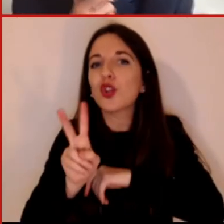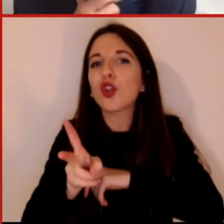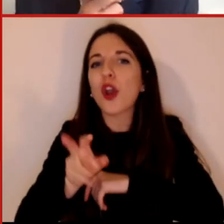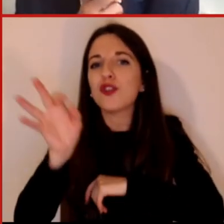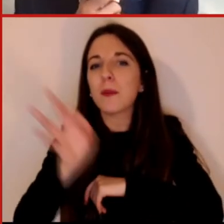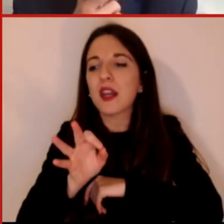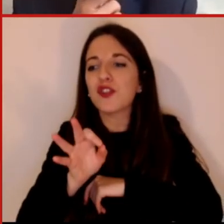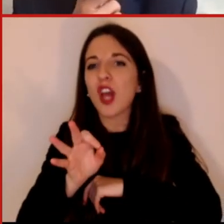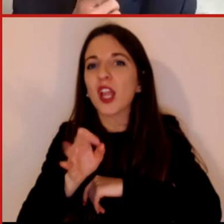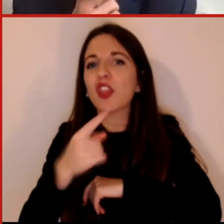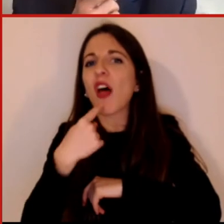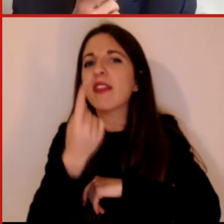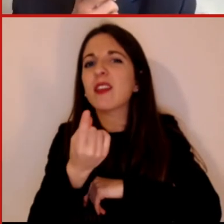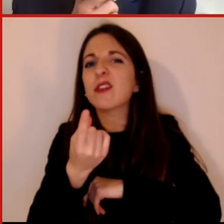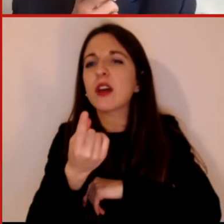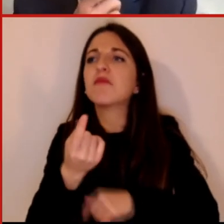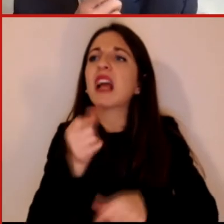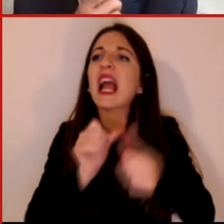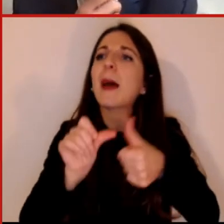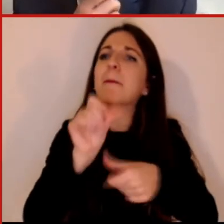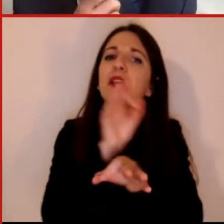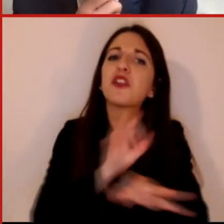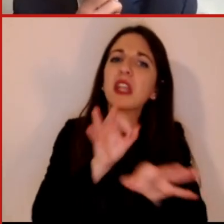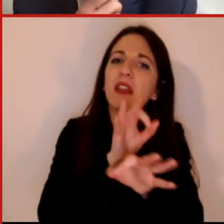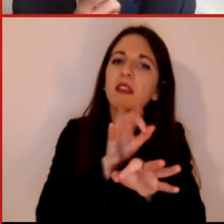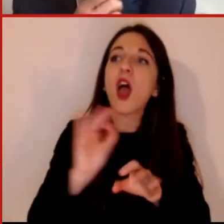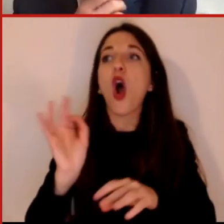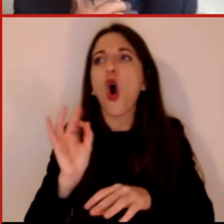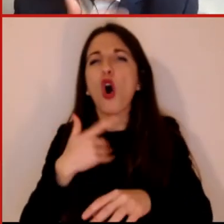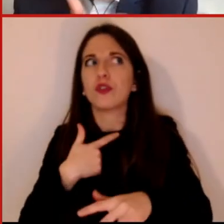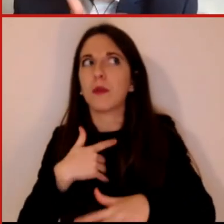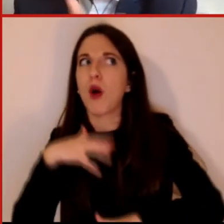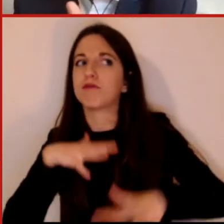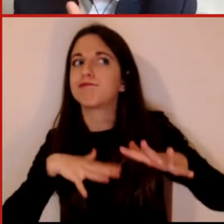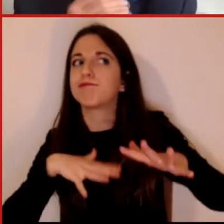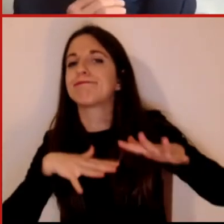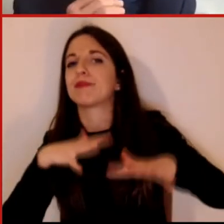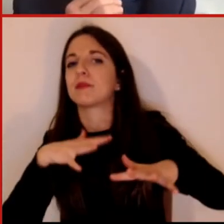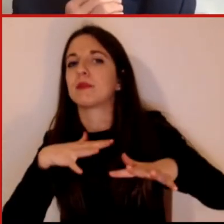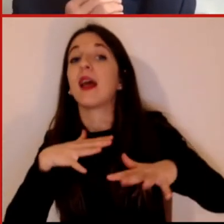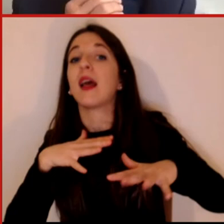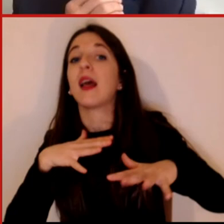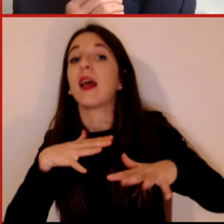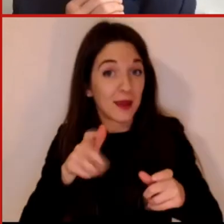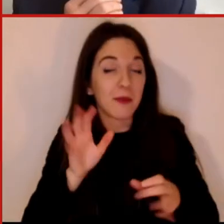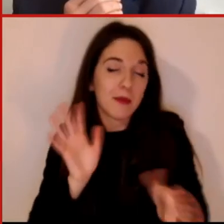scetticismo, cioè in qualche modo questa pandemia non ha solamente generato una